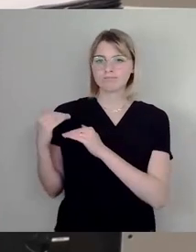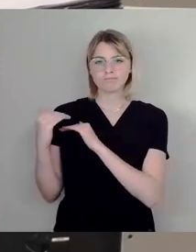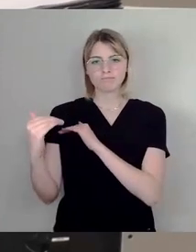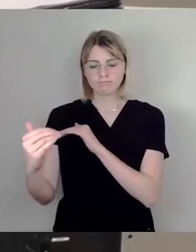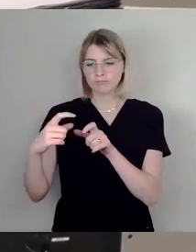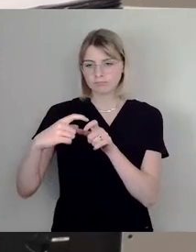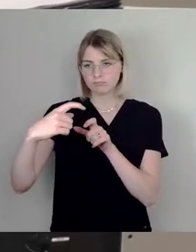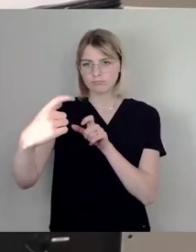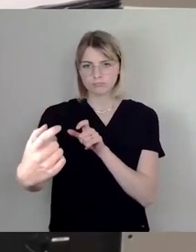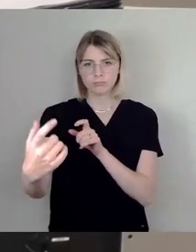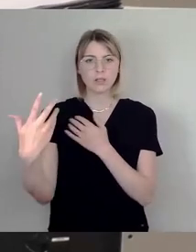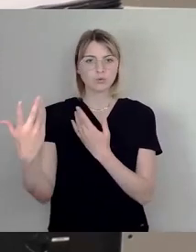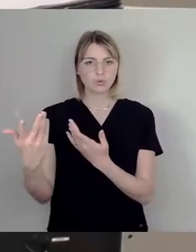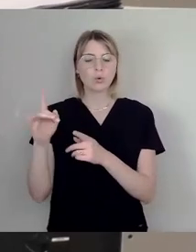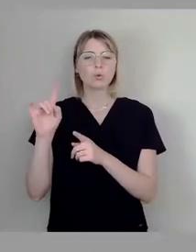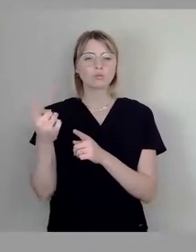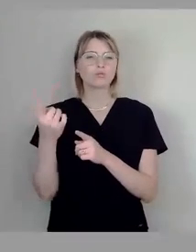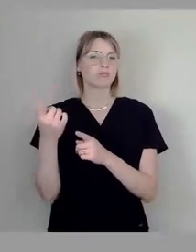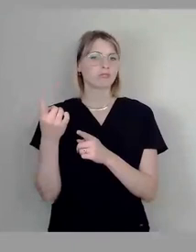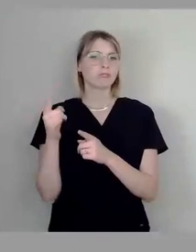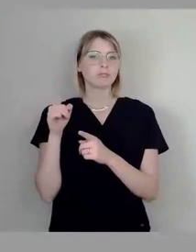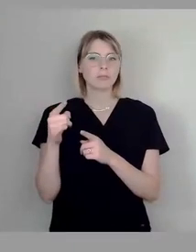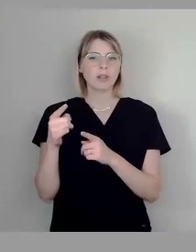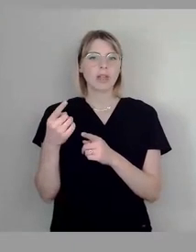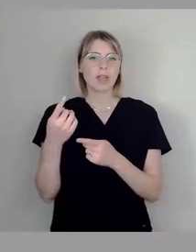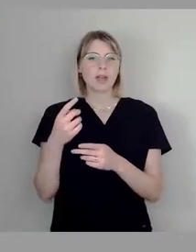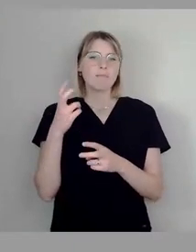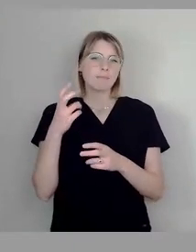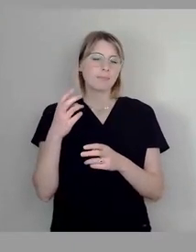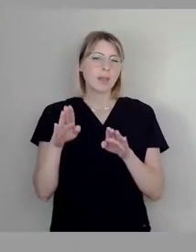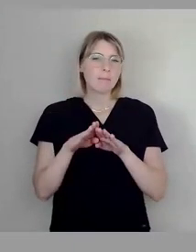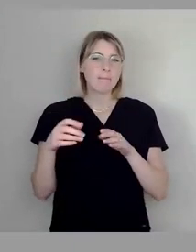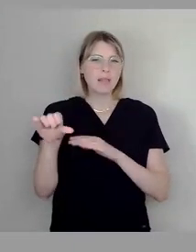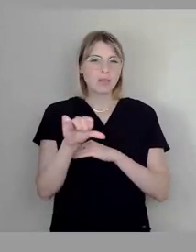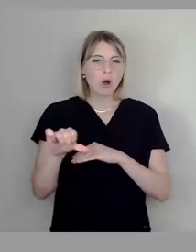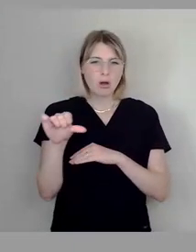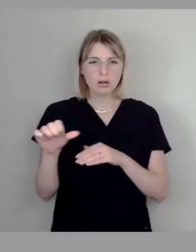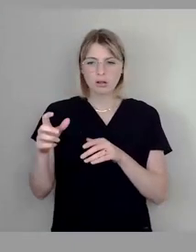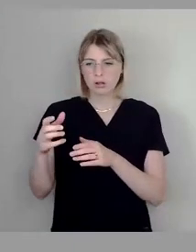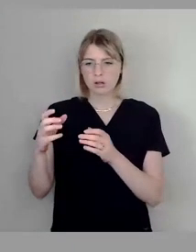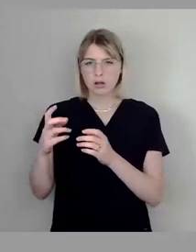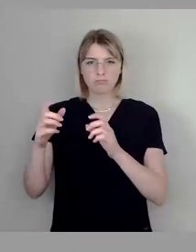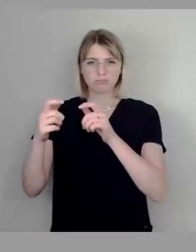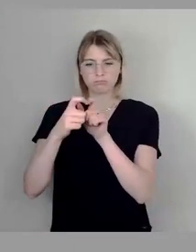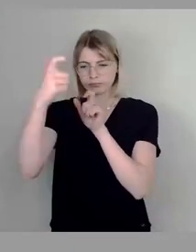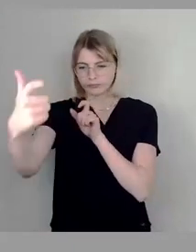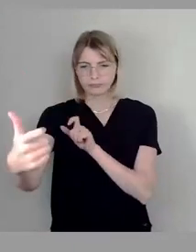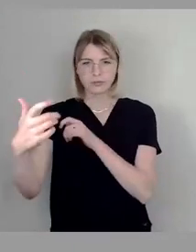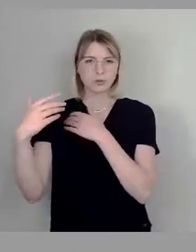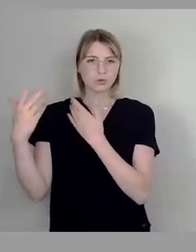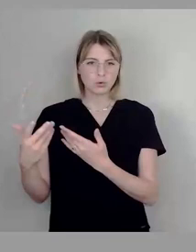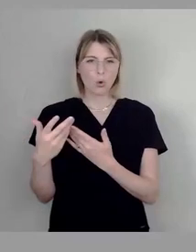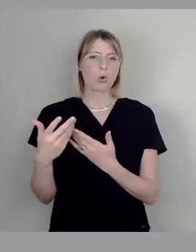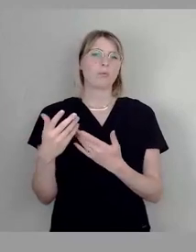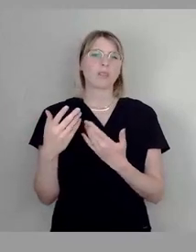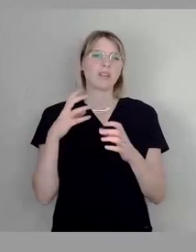verteidigungsbauwerksgemäßen Betonplöcken. In Anthrazit, wir lesen gerade, wir lernen gerade Albedo, man soll helle Baustoffe